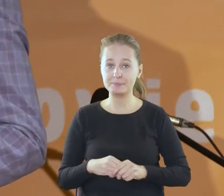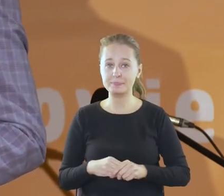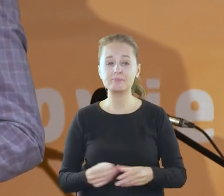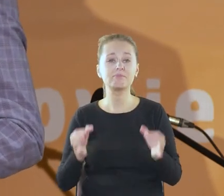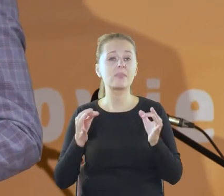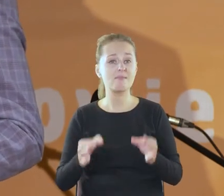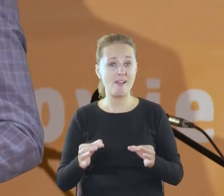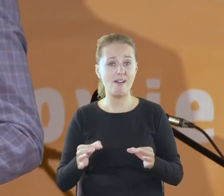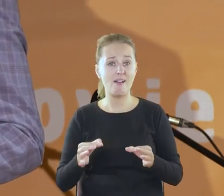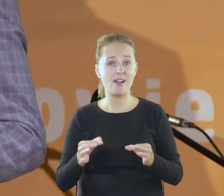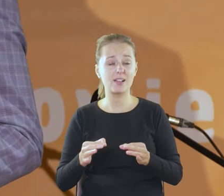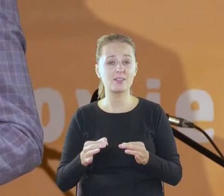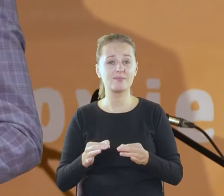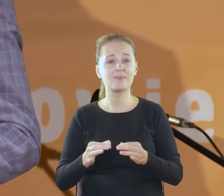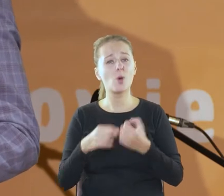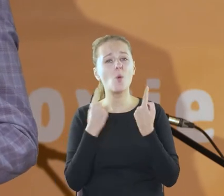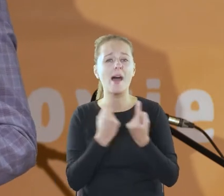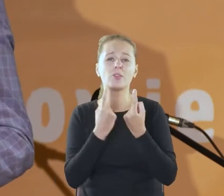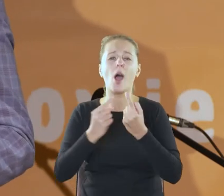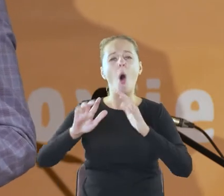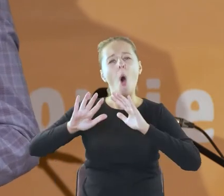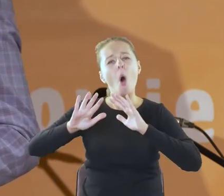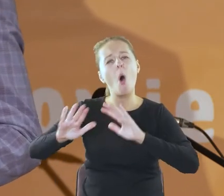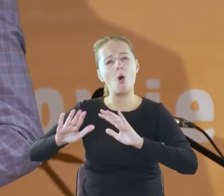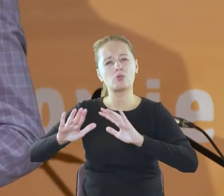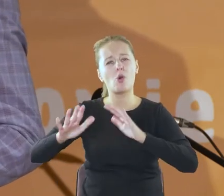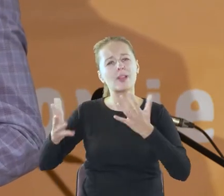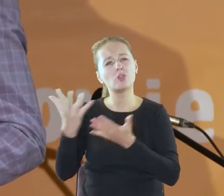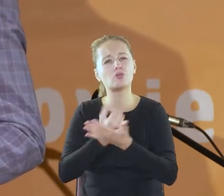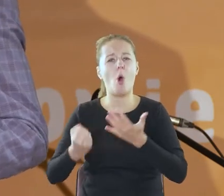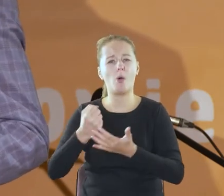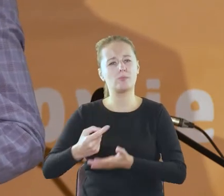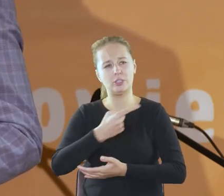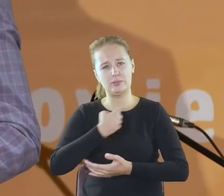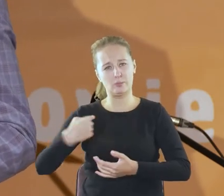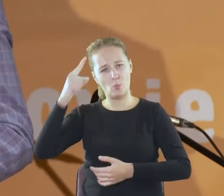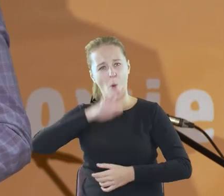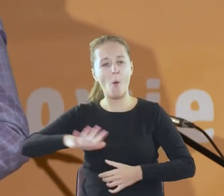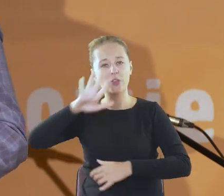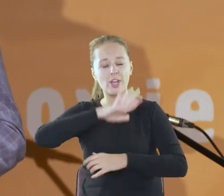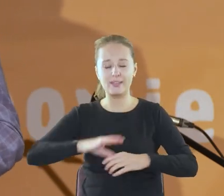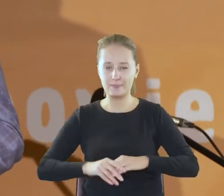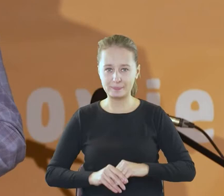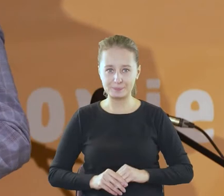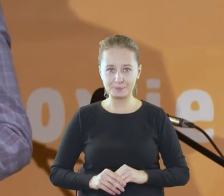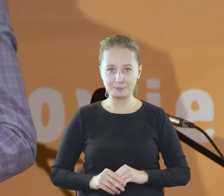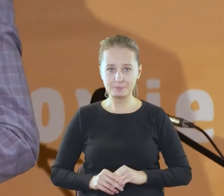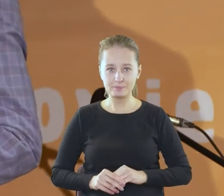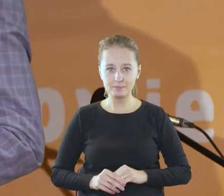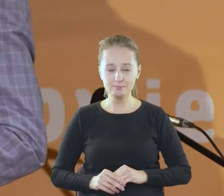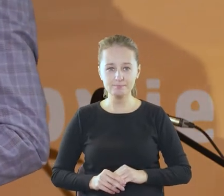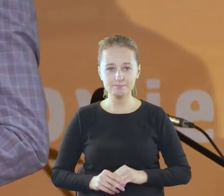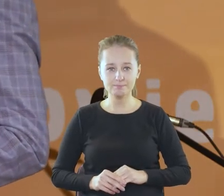obliczu ochrony, bronienia naszych, zdobyczy naszej cywilizacji. I znowu posługując się może znowu